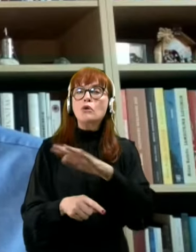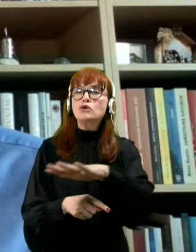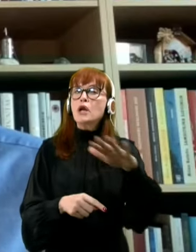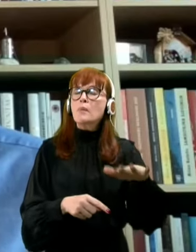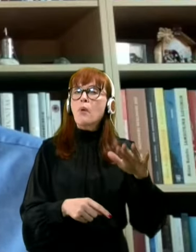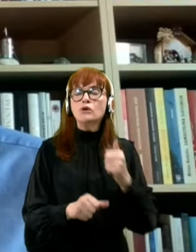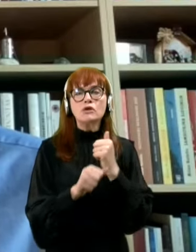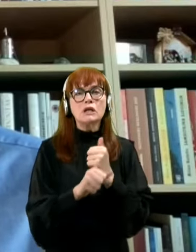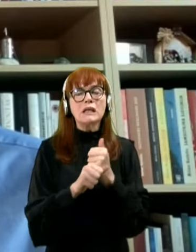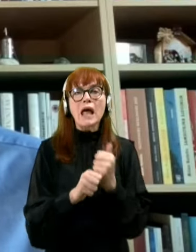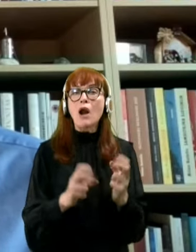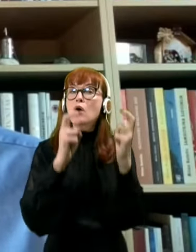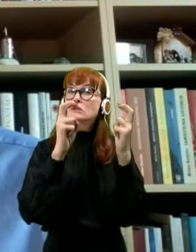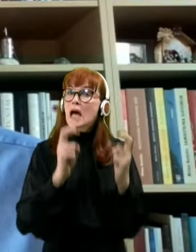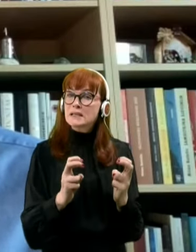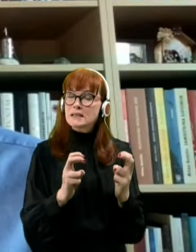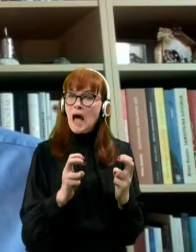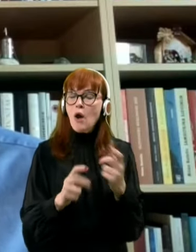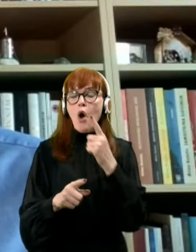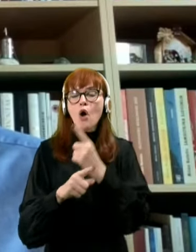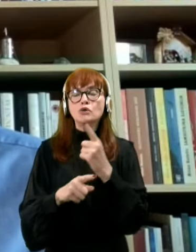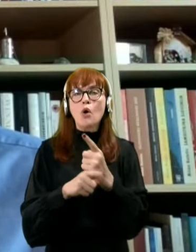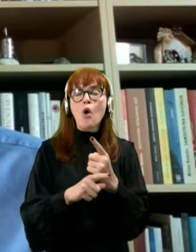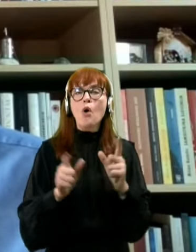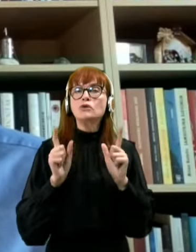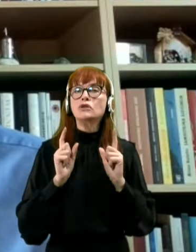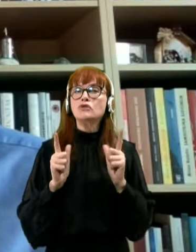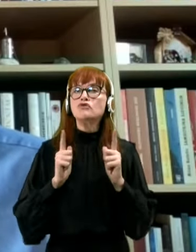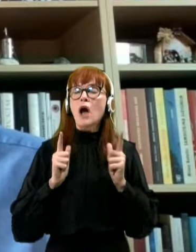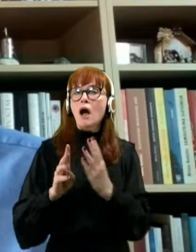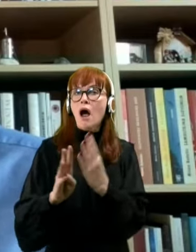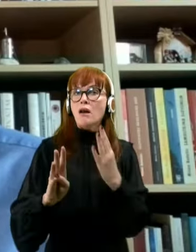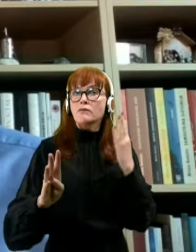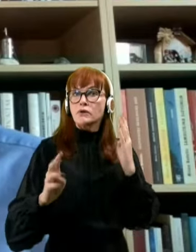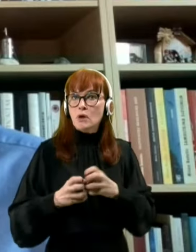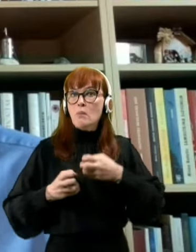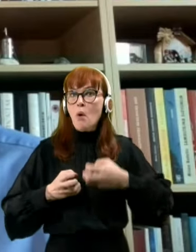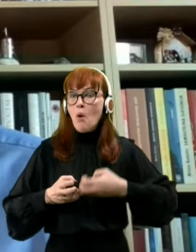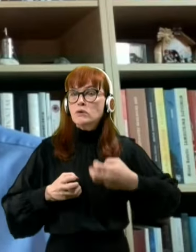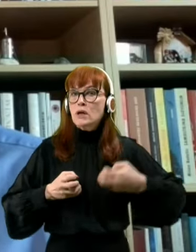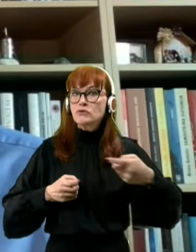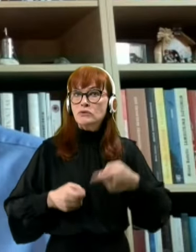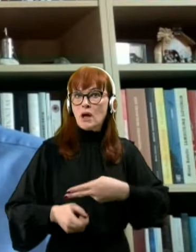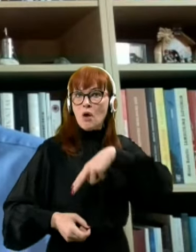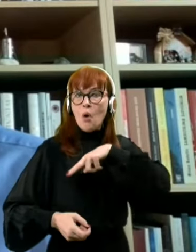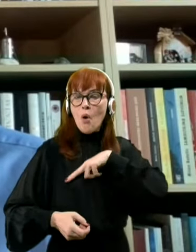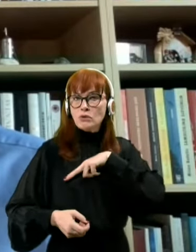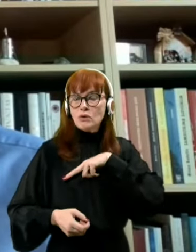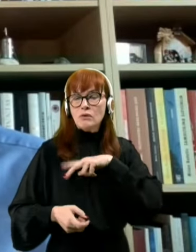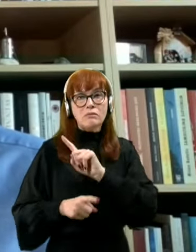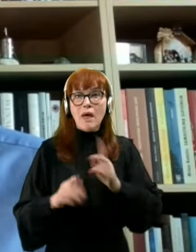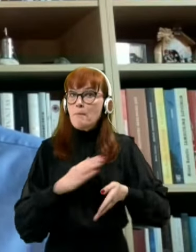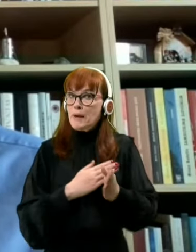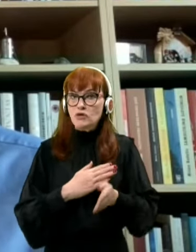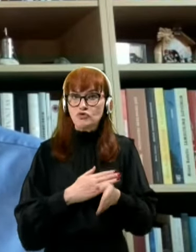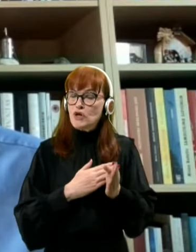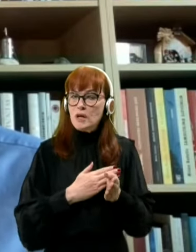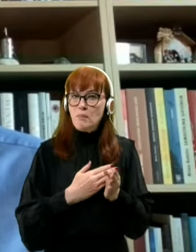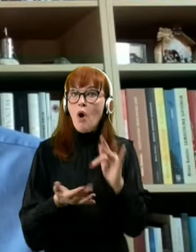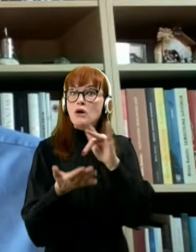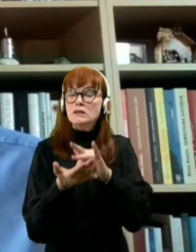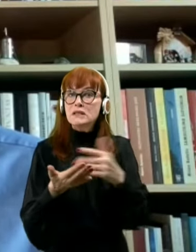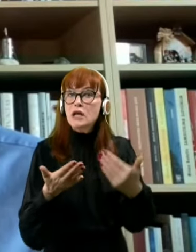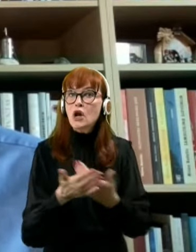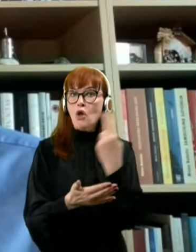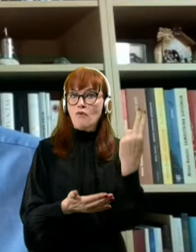je delo zastalo, določene čakale vrste se podaljšujejo. Mi v te odgovornosti ne bežimo. Cel